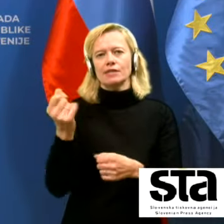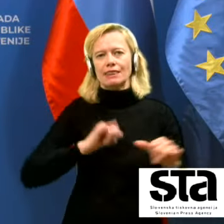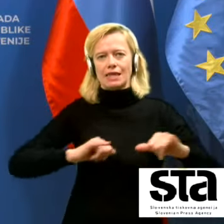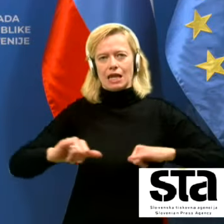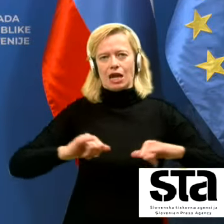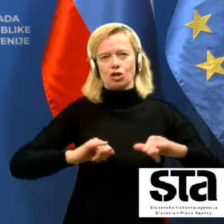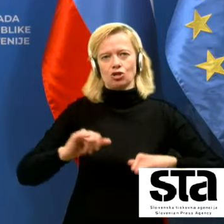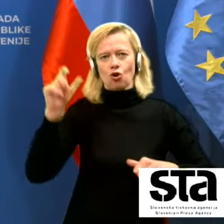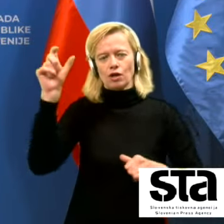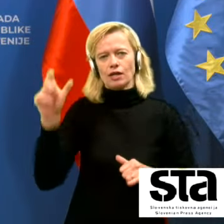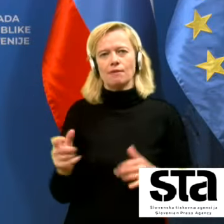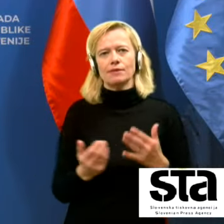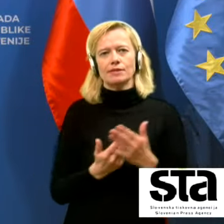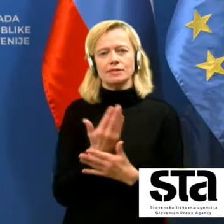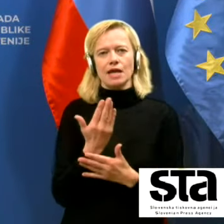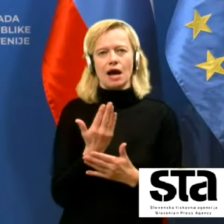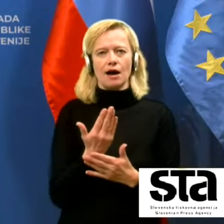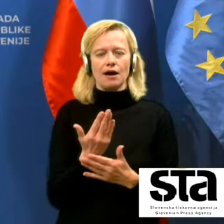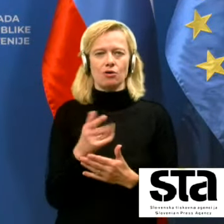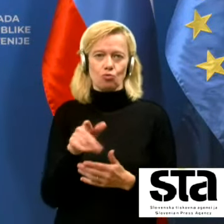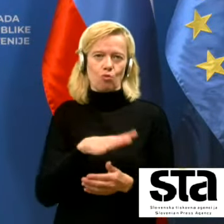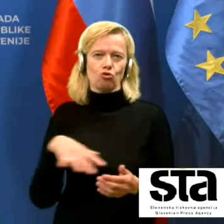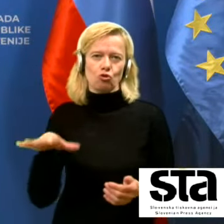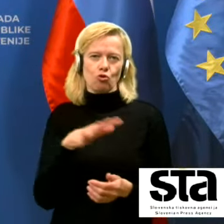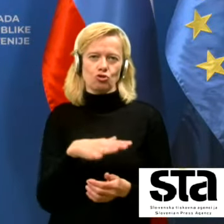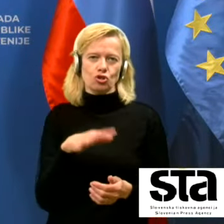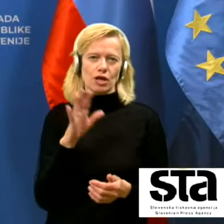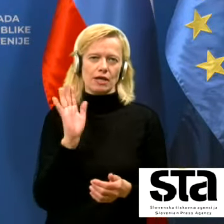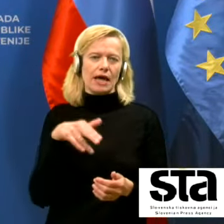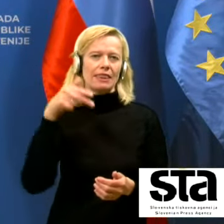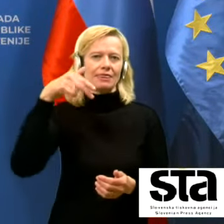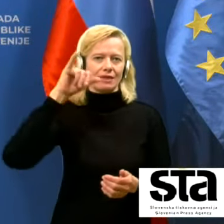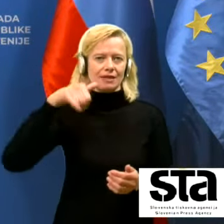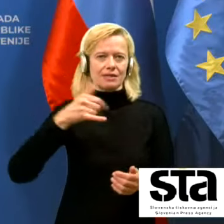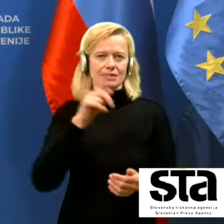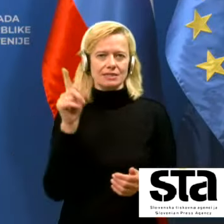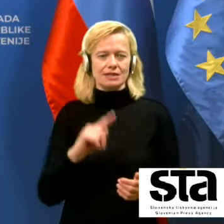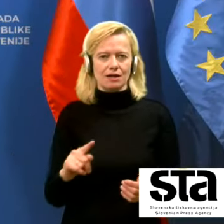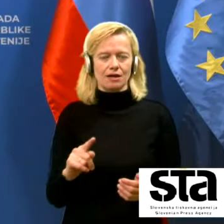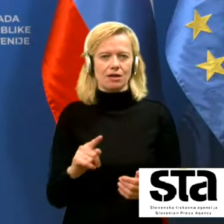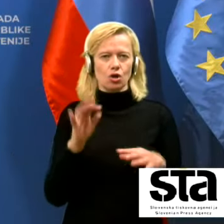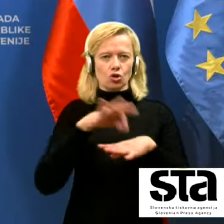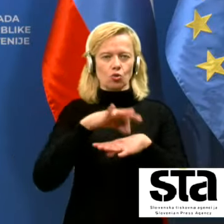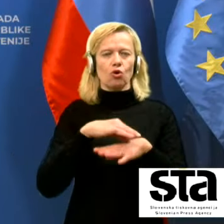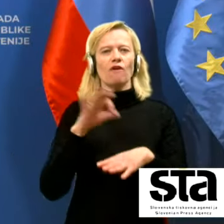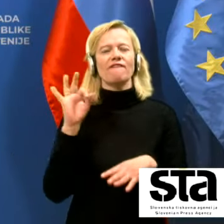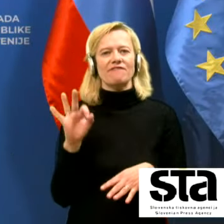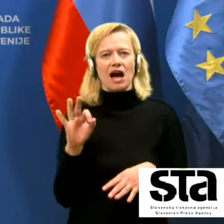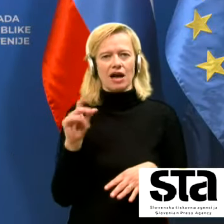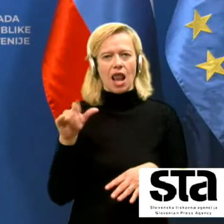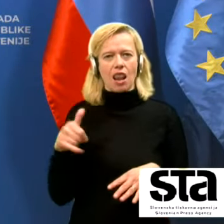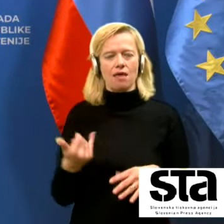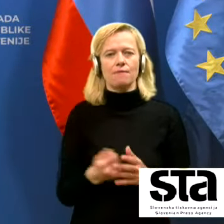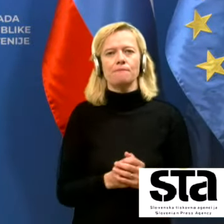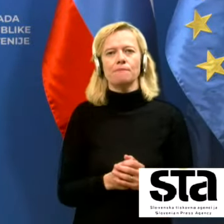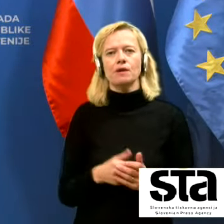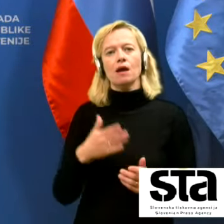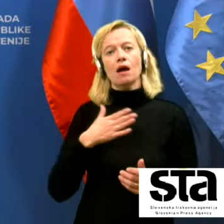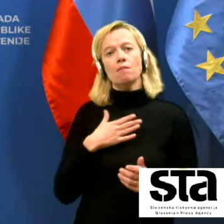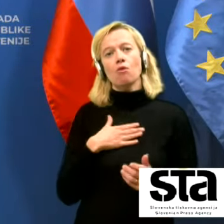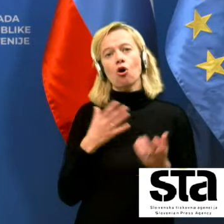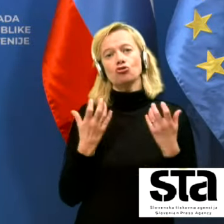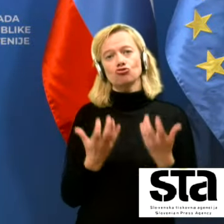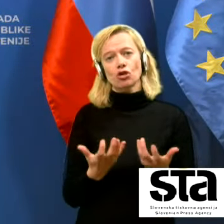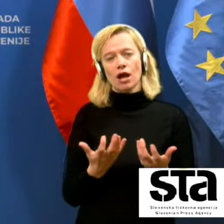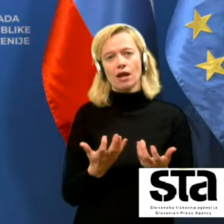za seveda to področje na nacionalnem inštitutu doktorjem Fafanglom moja želja seveda